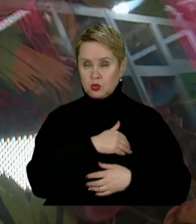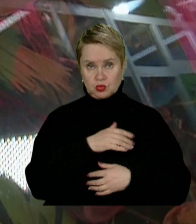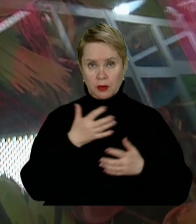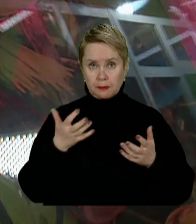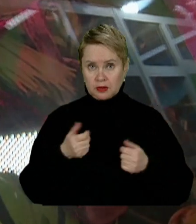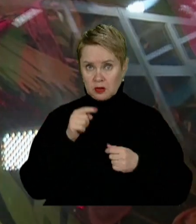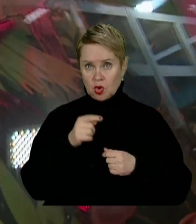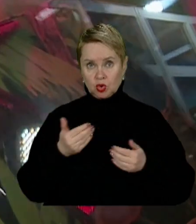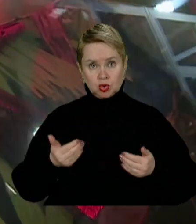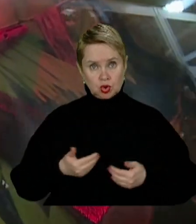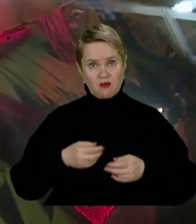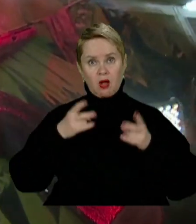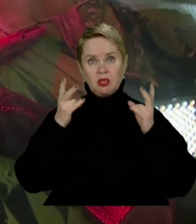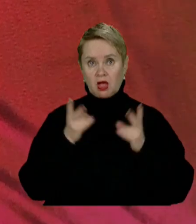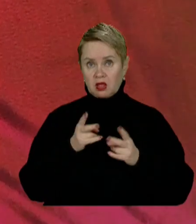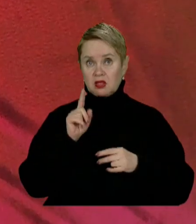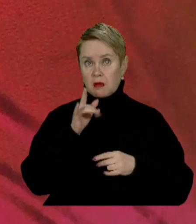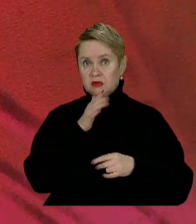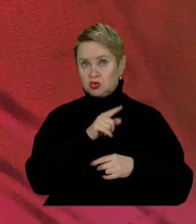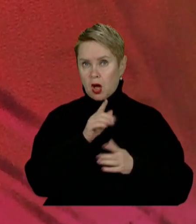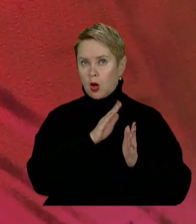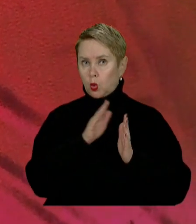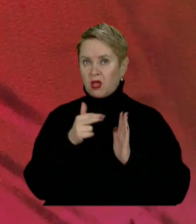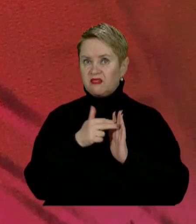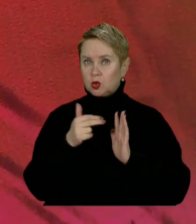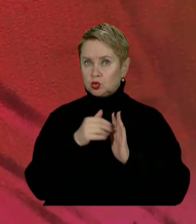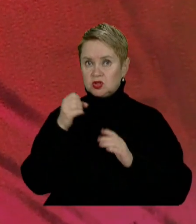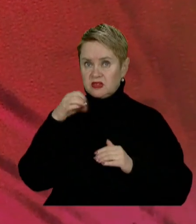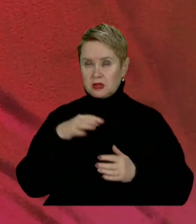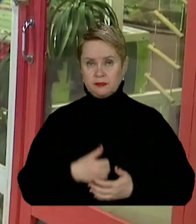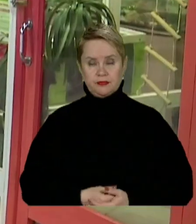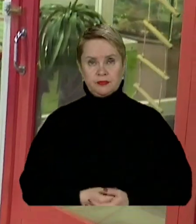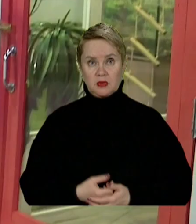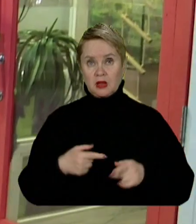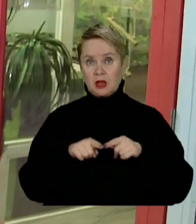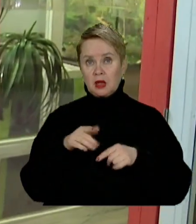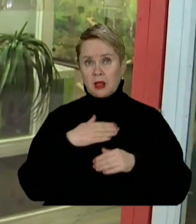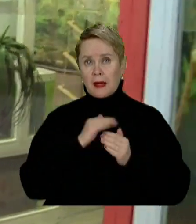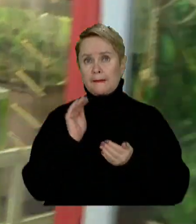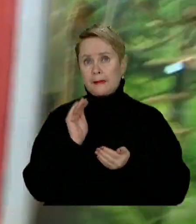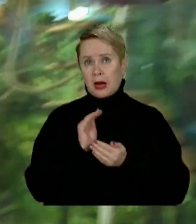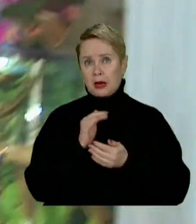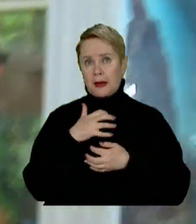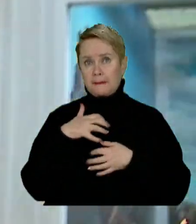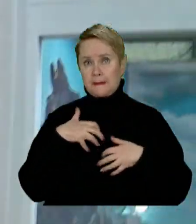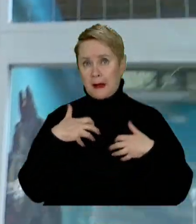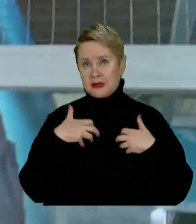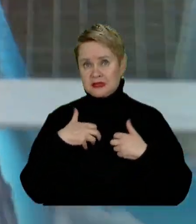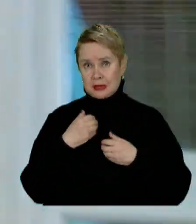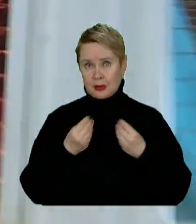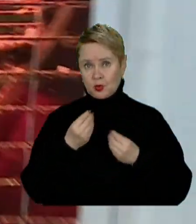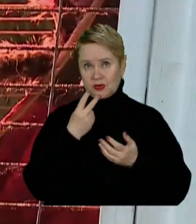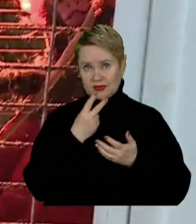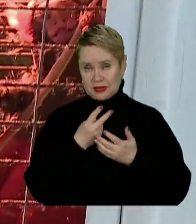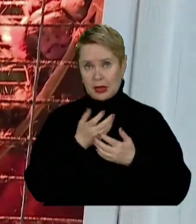Підтримувати її життєво необхідно навіть під час регулярних відключень світла. Ось такі наші маленькі мавпочки, ігрунки, ось